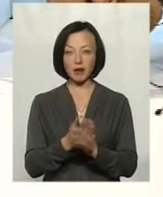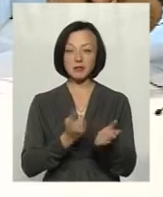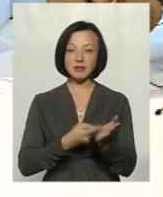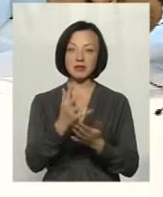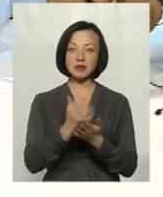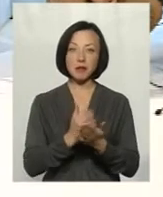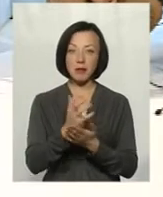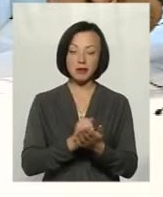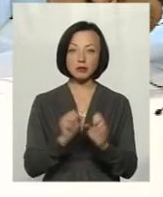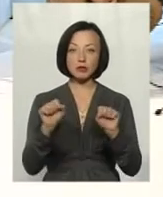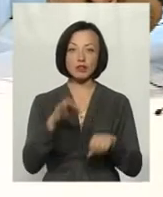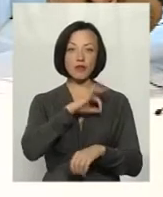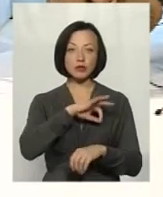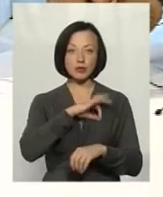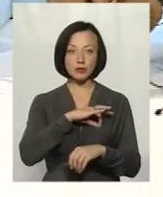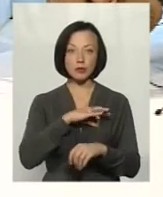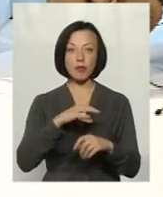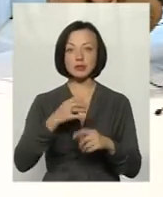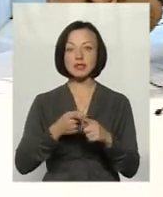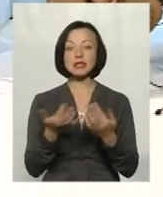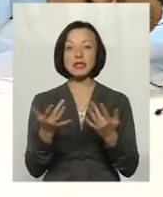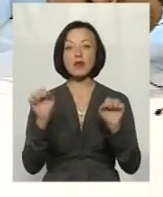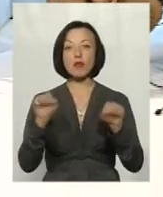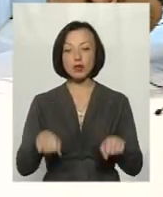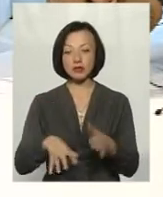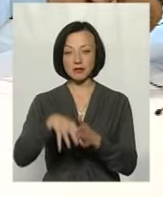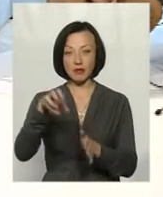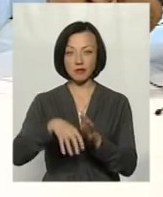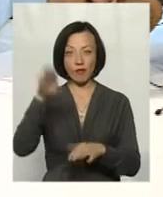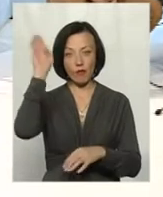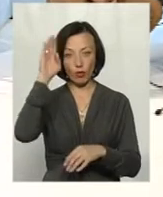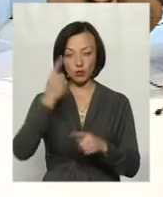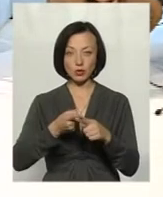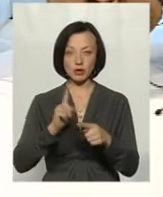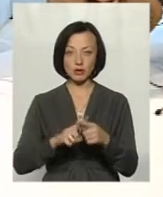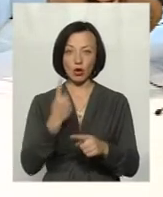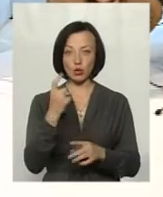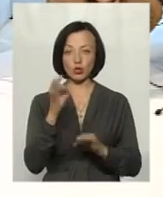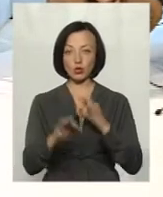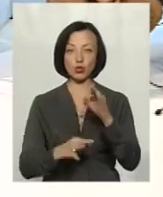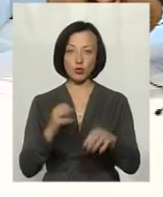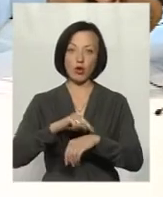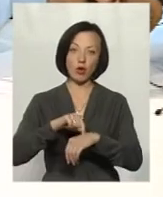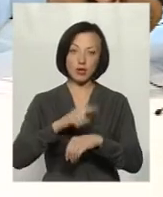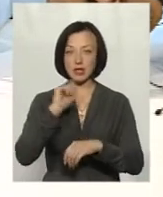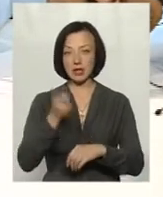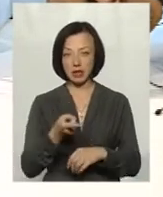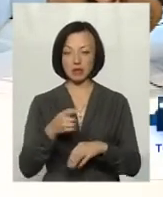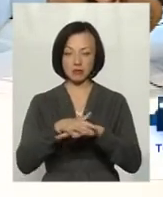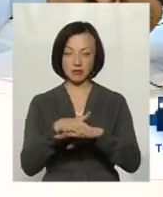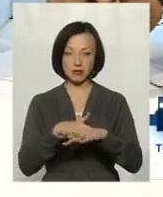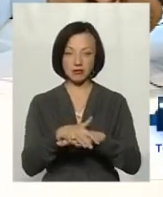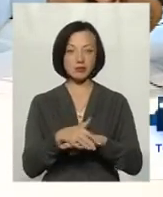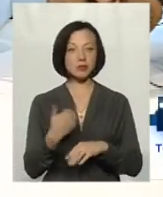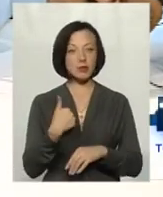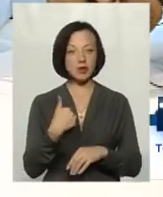дебіт, з яким може використовуватися людвина, тобто, скільки можна забирати на годину, на рік і так далі. Але я